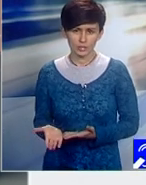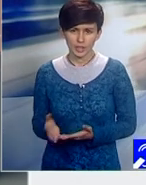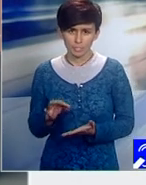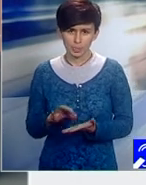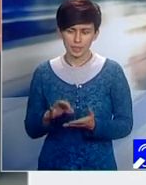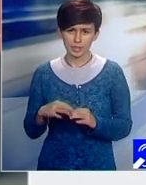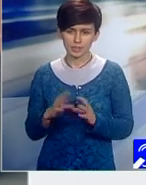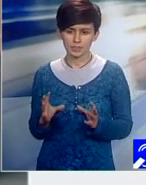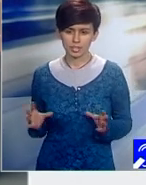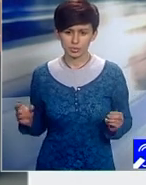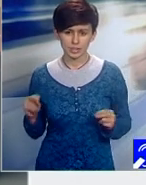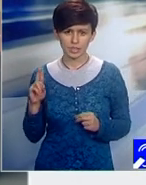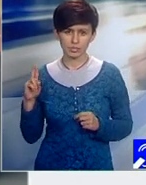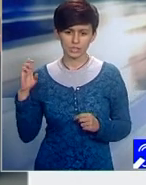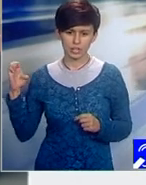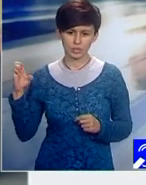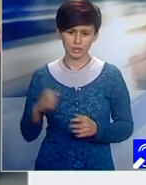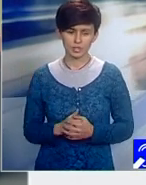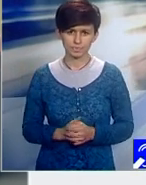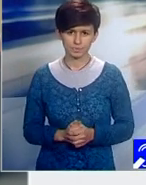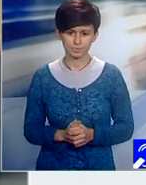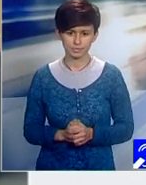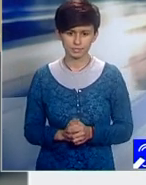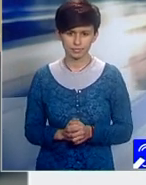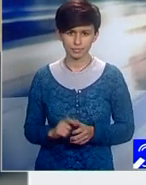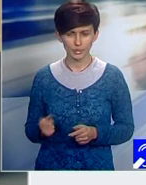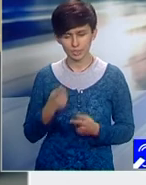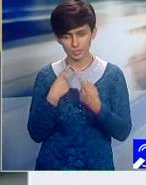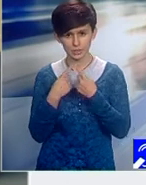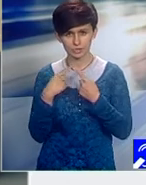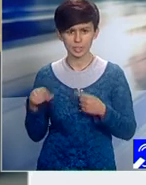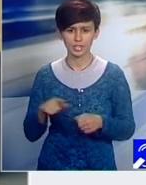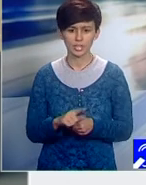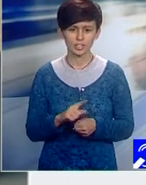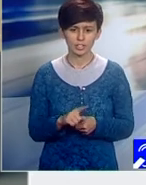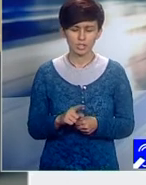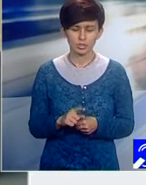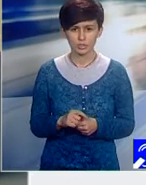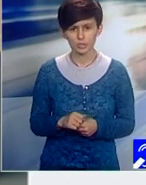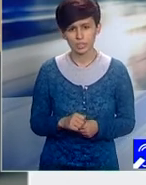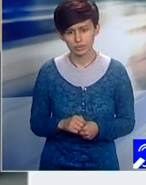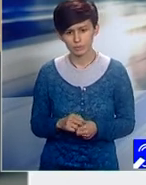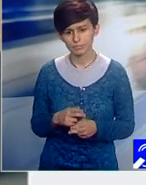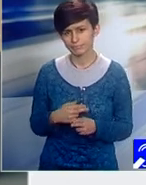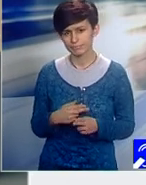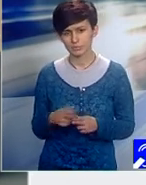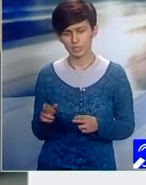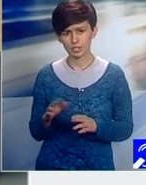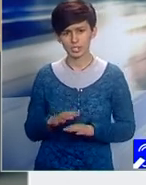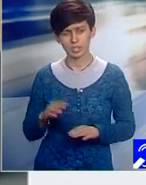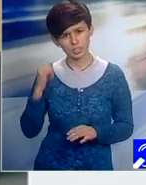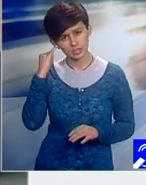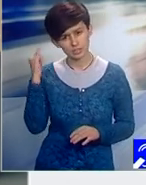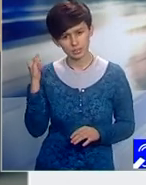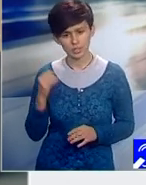României în Uniunea Europeană. Trebuie discutate toate aceste lucruri cu realist ca să nu ne facem iluzii deșarte